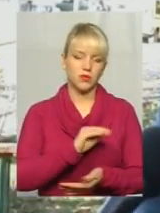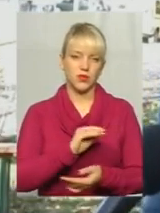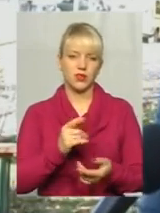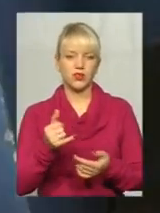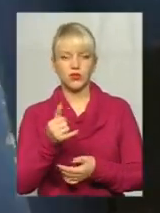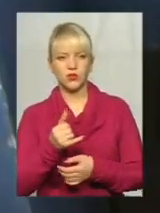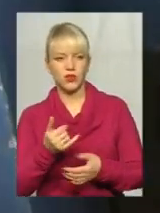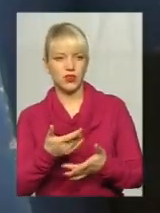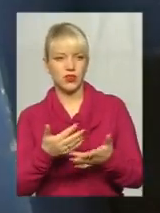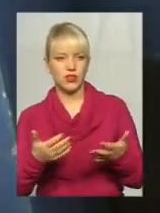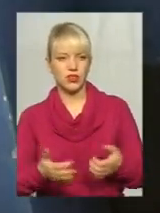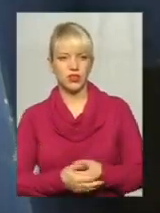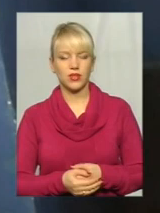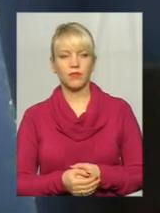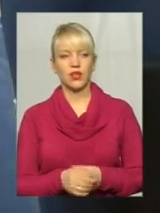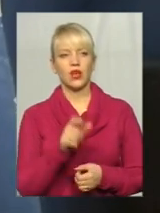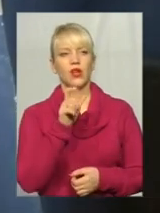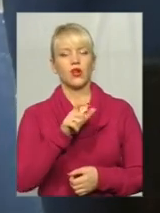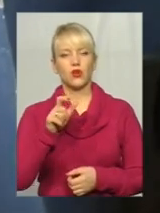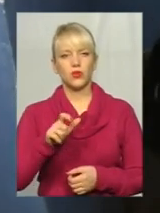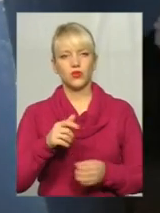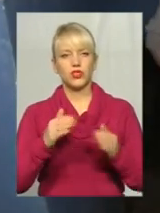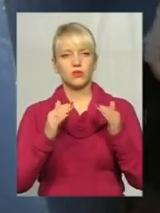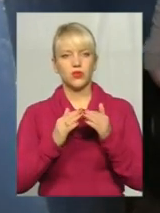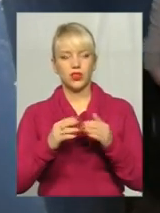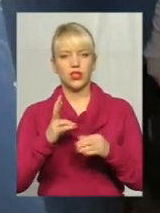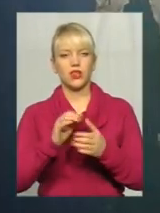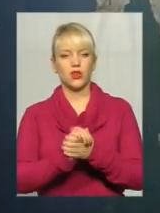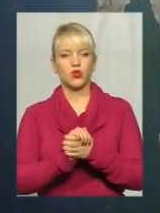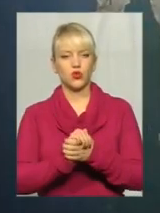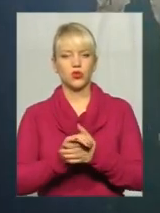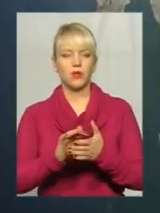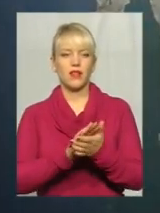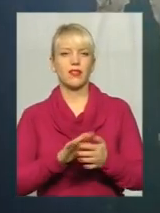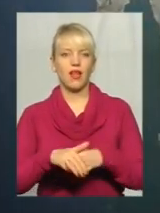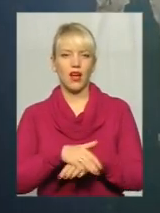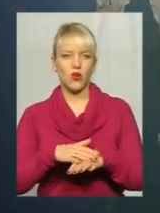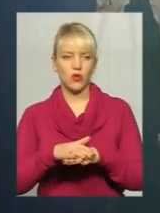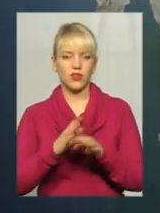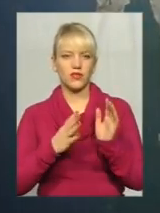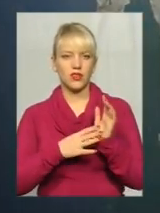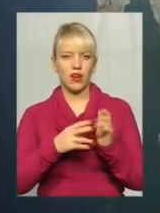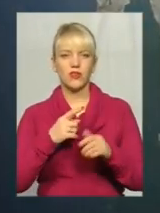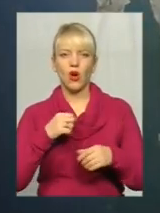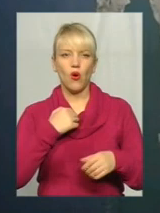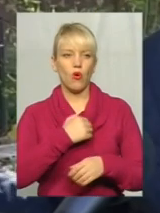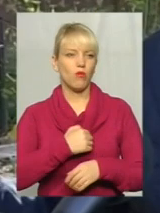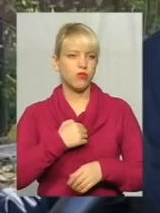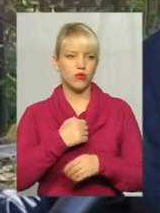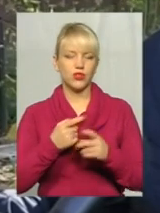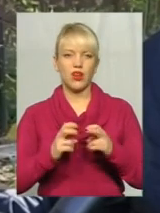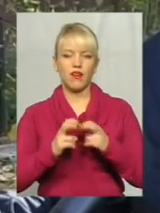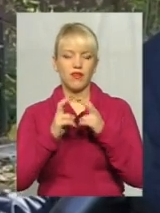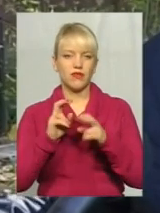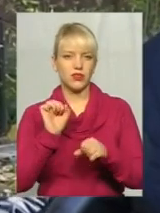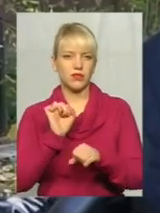олією і так далі. Мешканці будинку на Дружби народів 9 обурені. Розповідають, ліфт у будинку перестав працювати без попередження. Всі